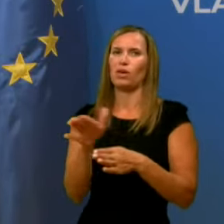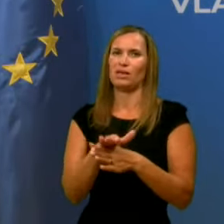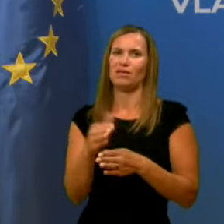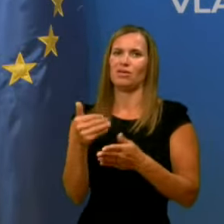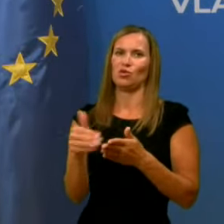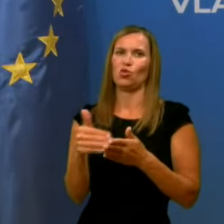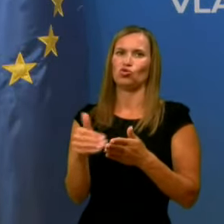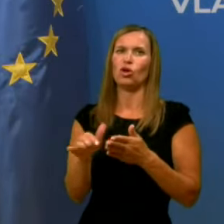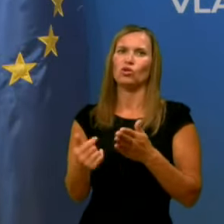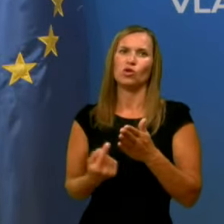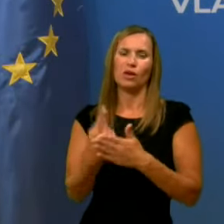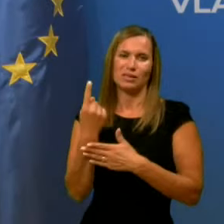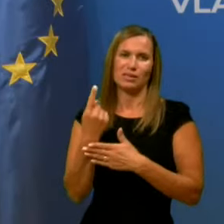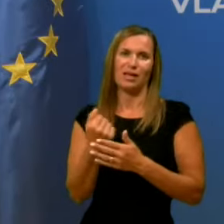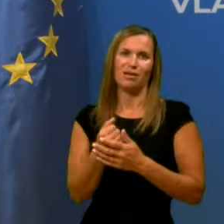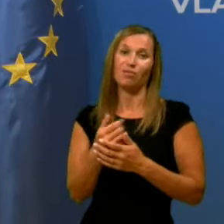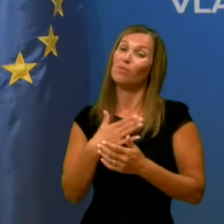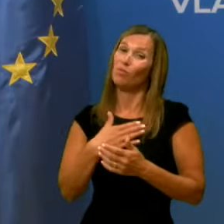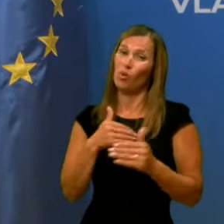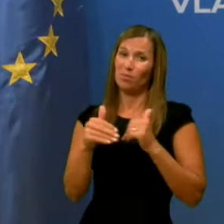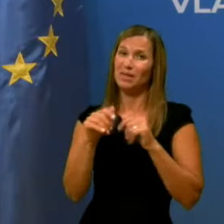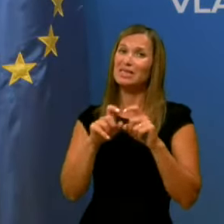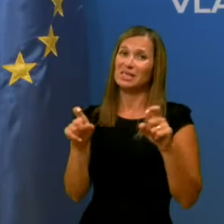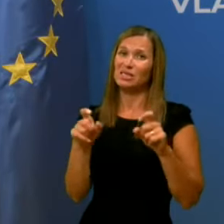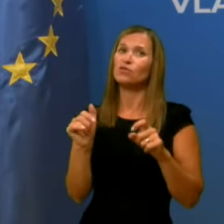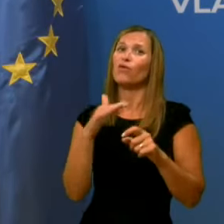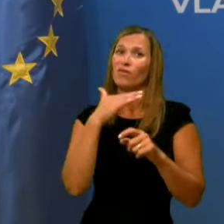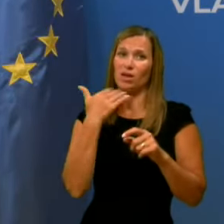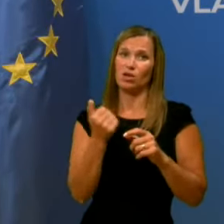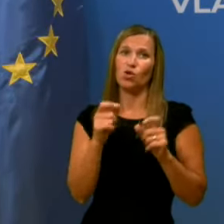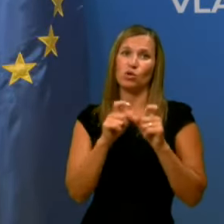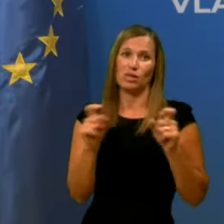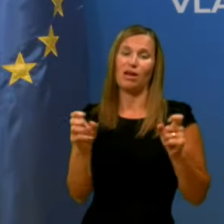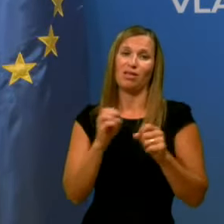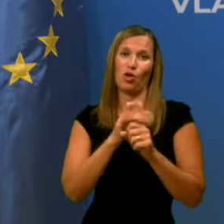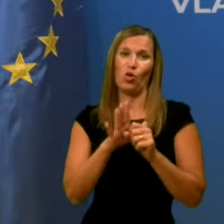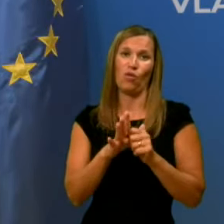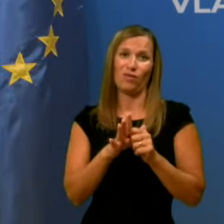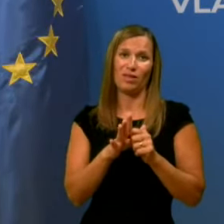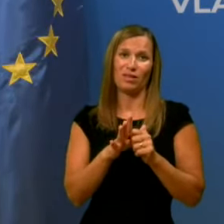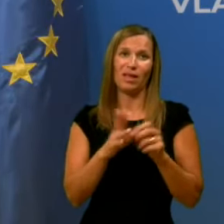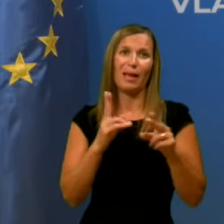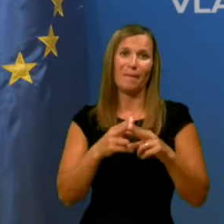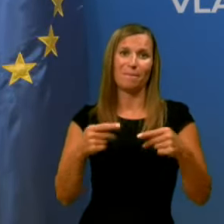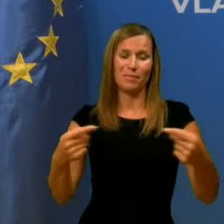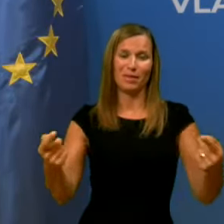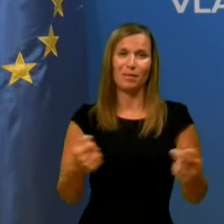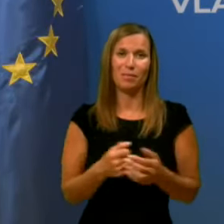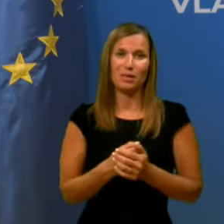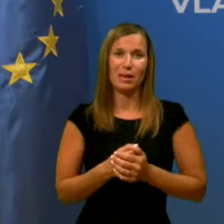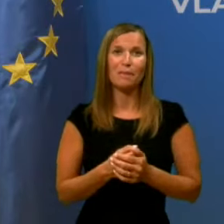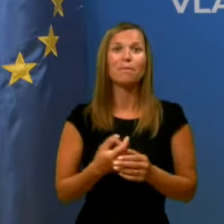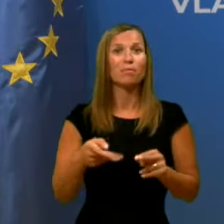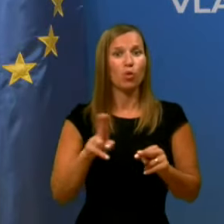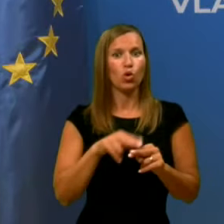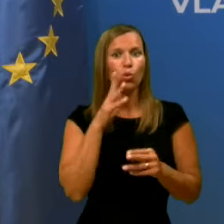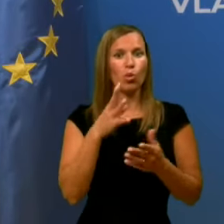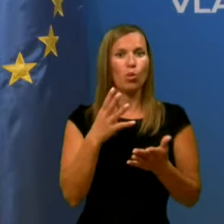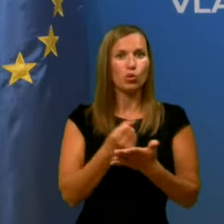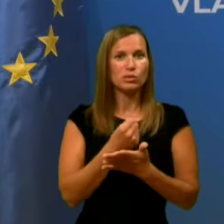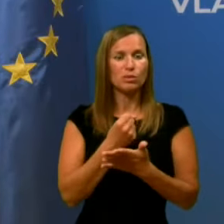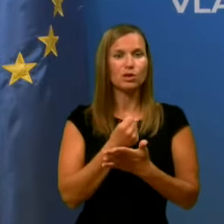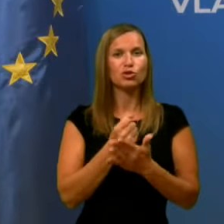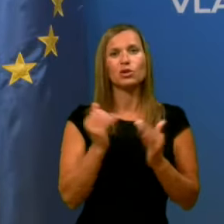nastali in na mojem ministrstvu jih ni malo, zaradi COVID epidemije, bolj kot bomo pri tem uspešni,